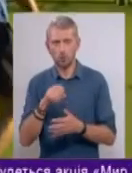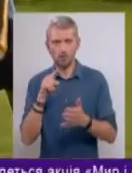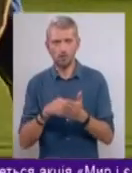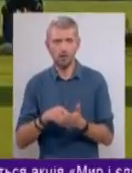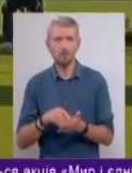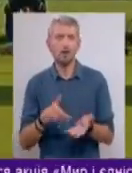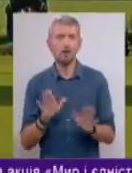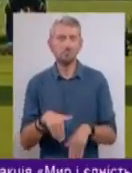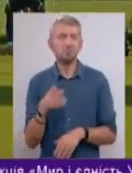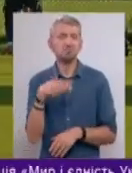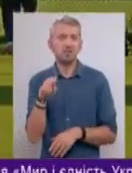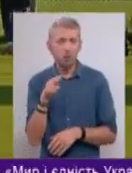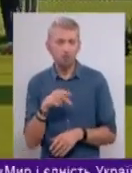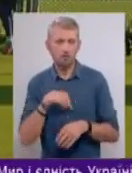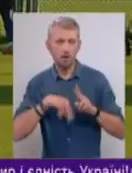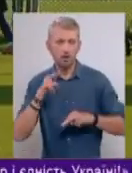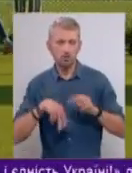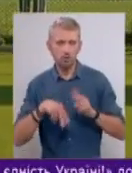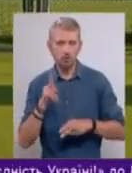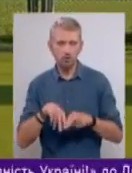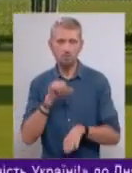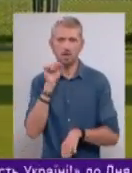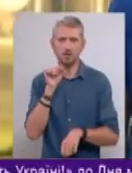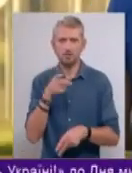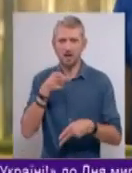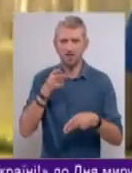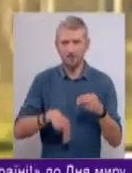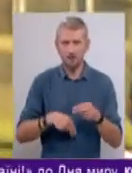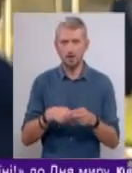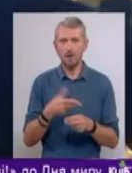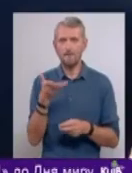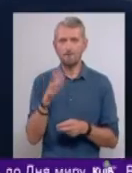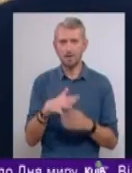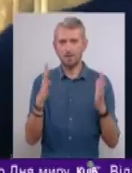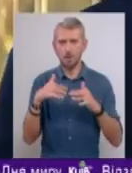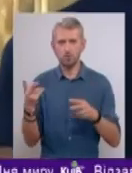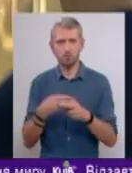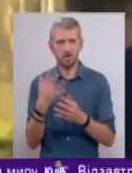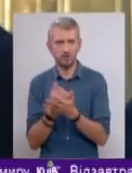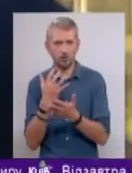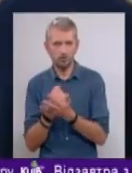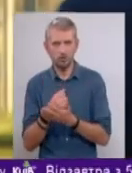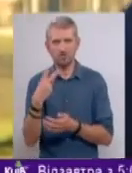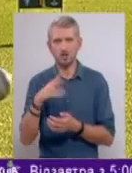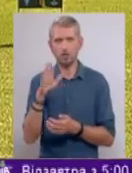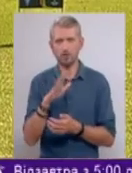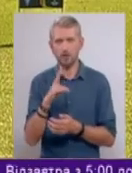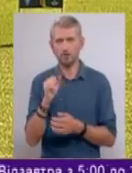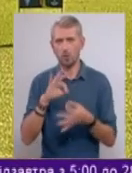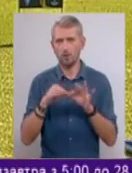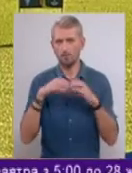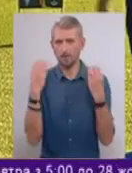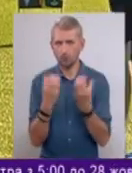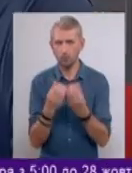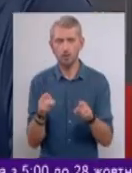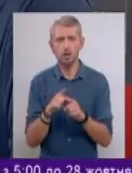Хай там як, а динамівці налаштовані перервати п'ятиматчеву безвиграшну серію 20 вересня на Олімпійському. Такий